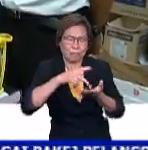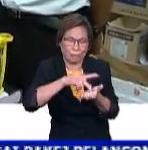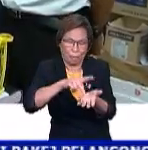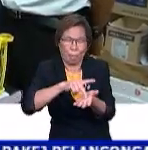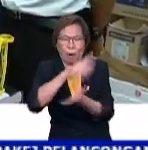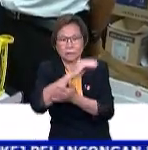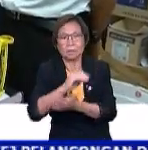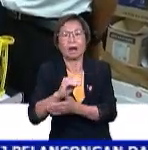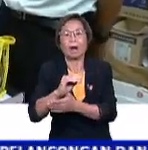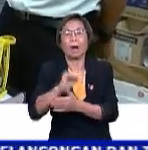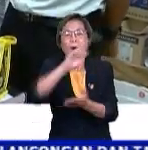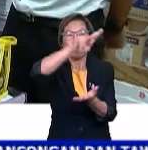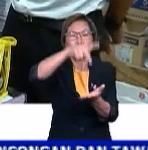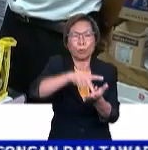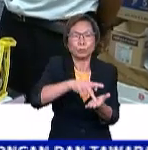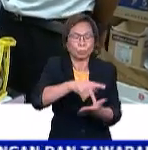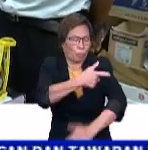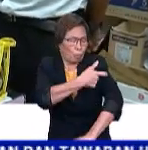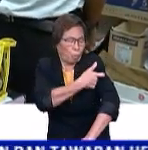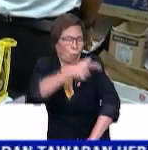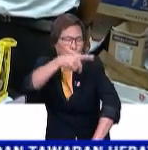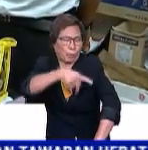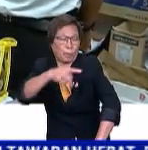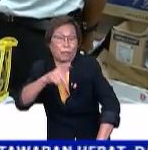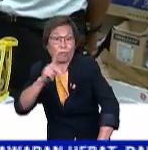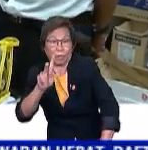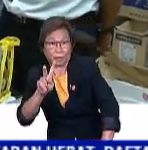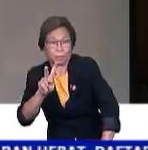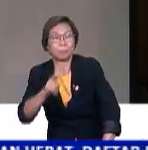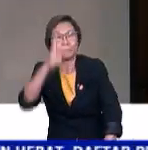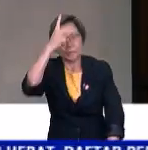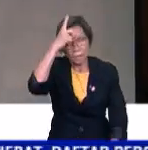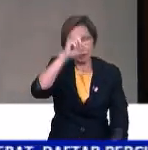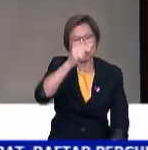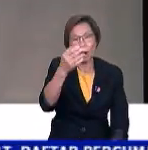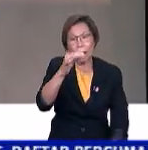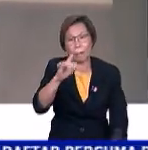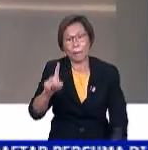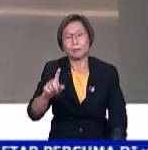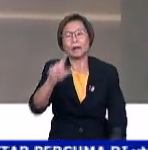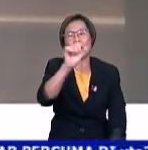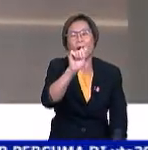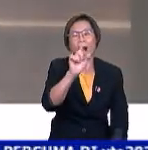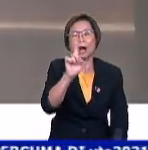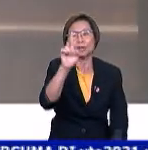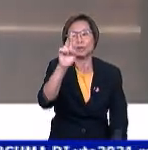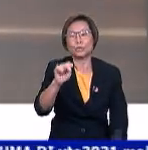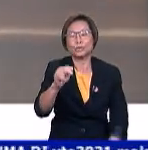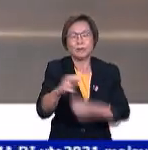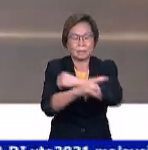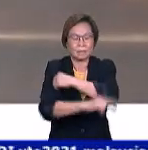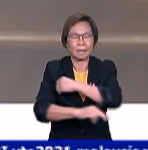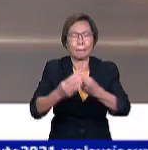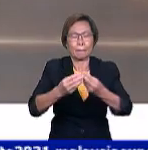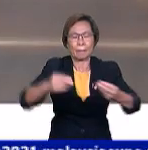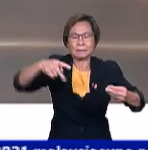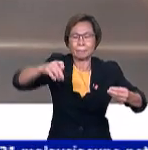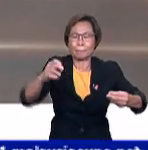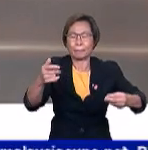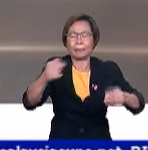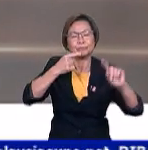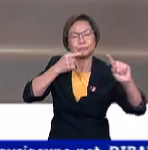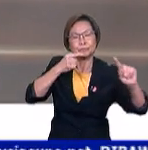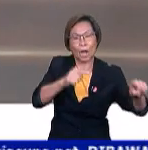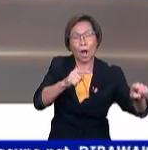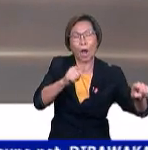serta operasi pusat pemberian vaksin PPV. Jelas Dato' Ahmad yang juga adun Negeri Pasir Pekan ketika menjawab soalan